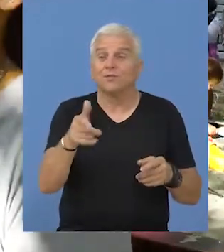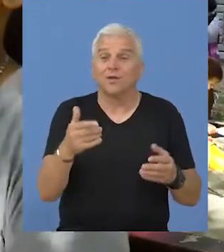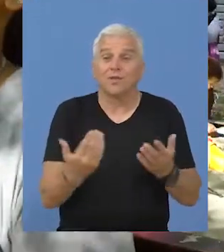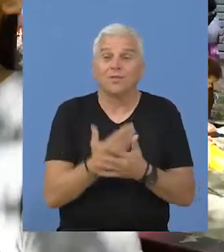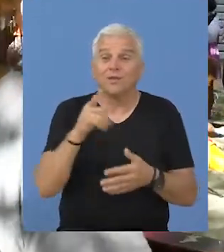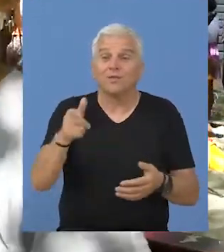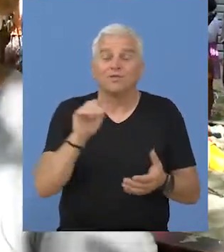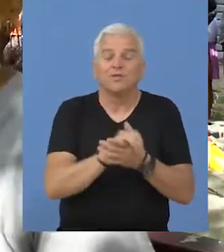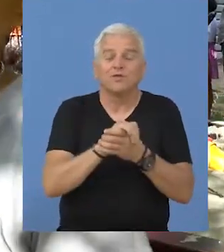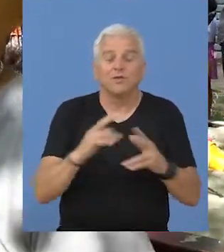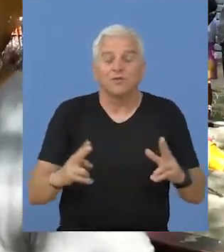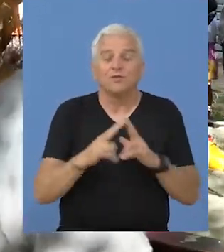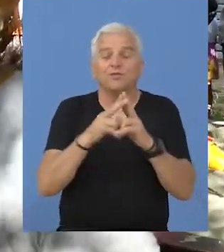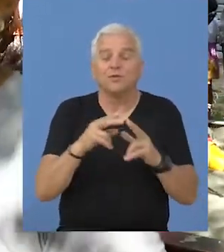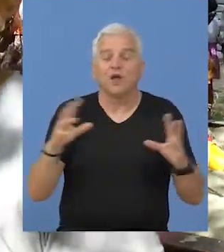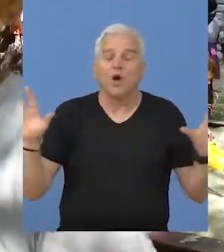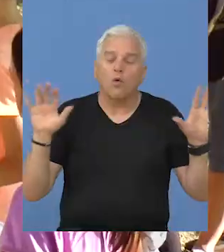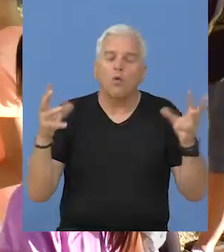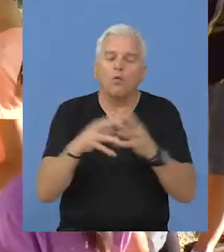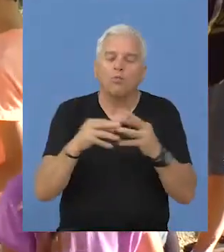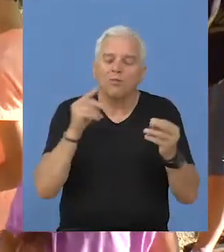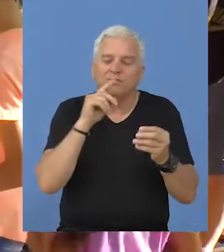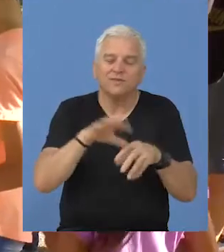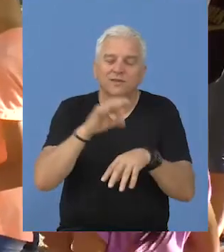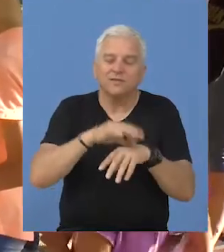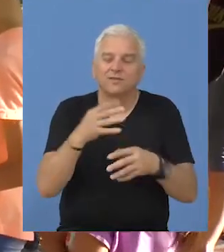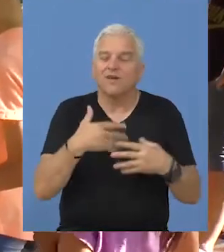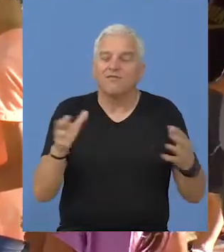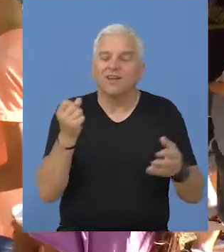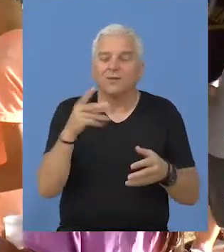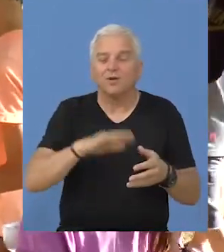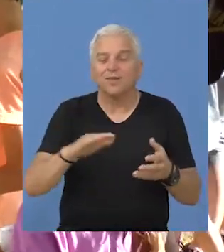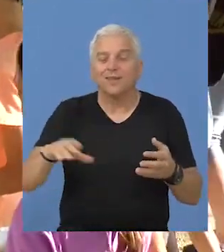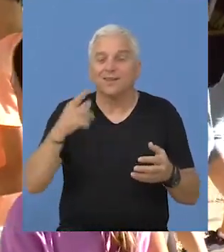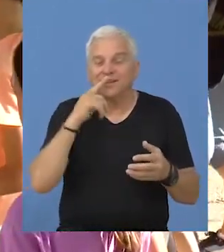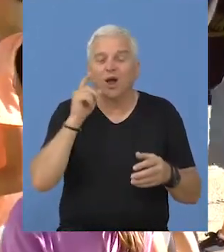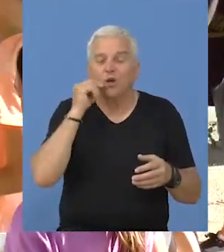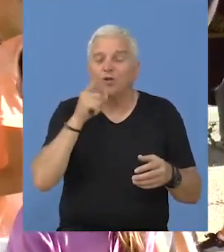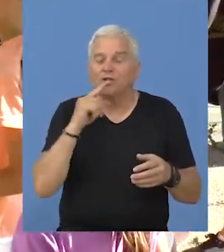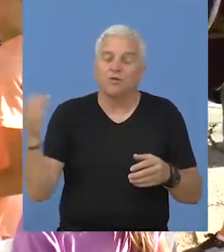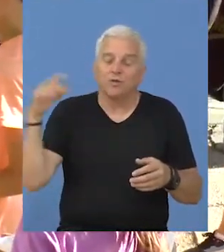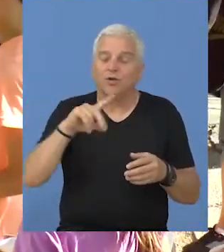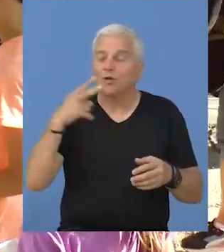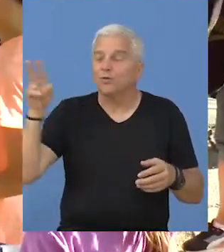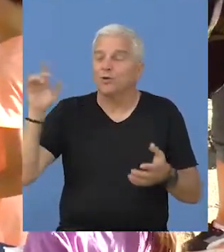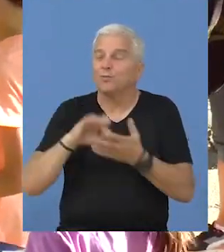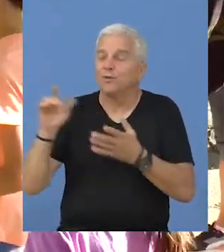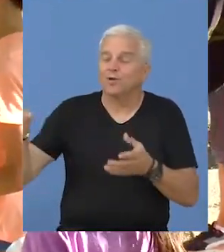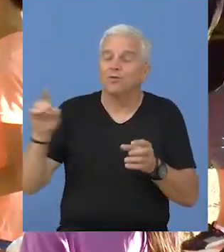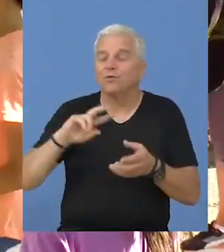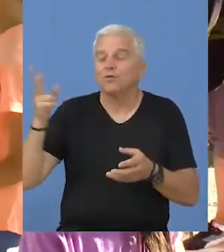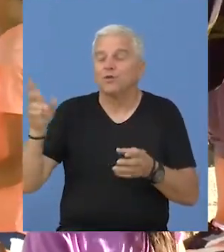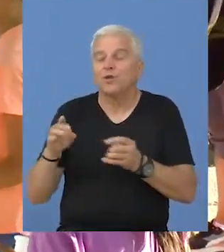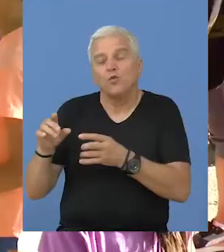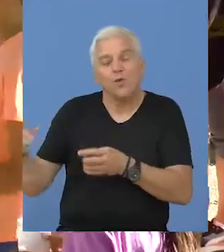eto, to neko druženje, kažemo, kupljanje, bilo je velik broj dece i roditelja koji dolaze čak i sa strane iz drugih